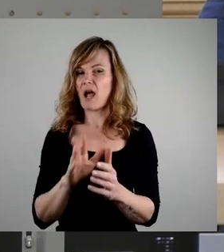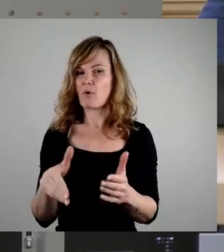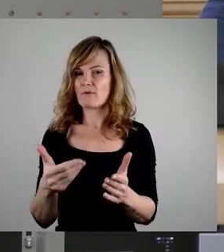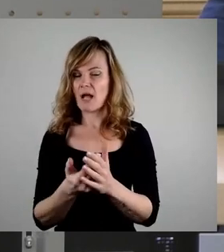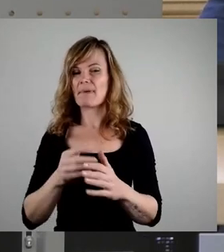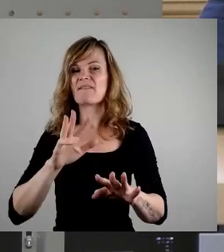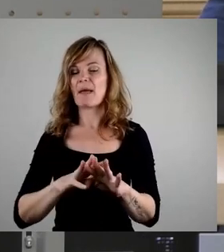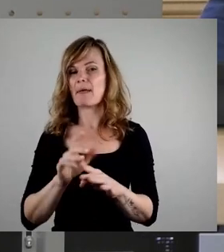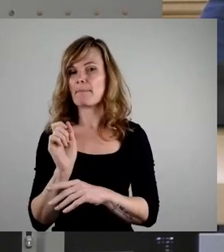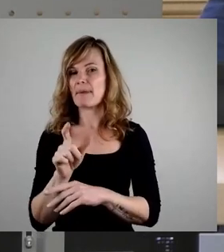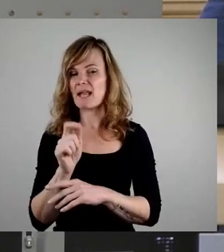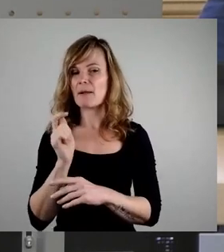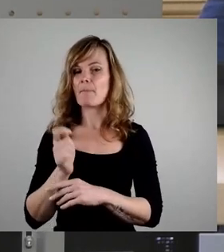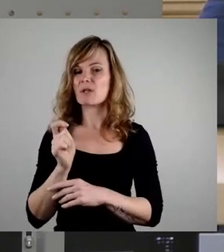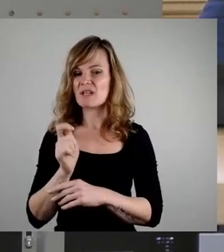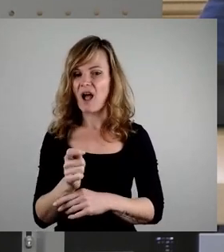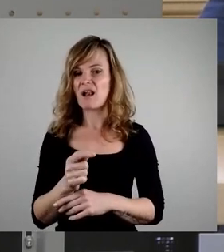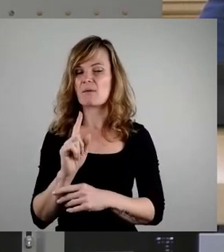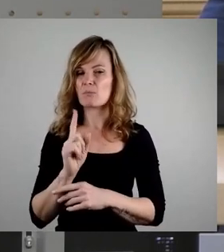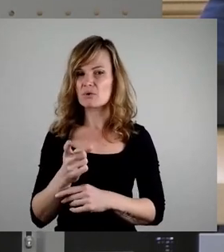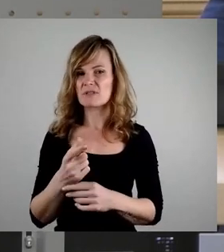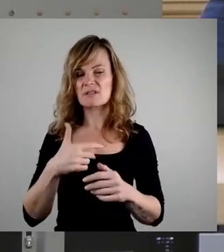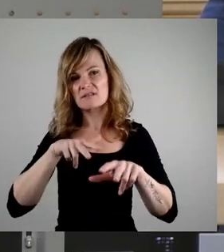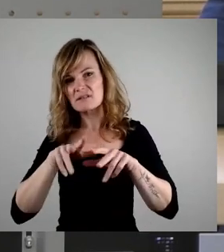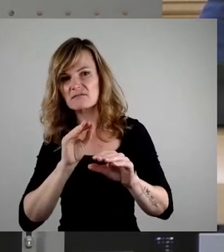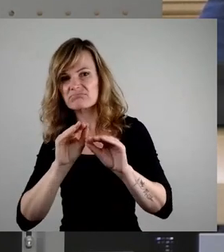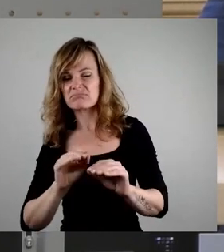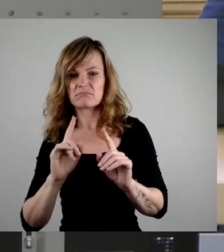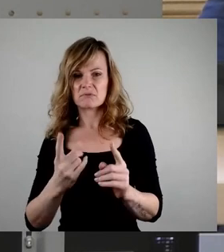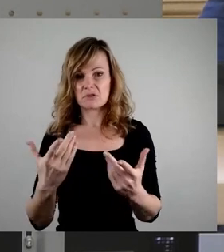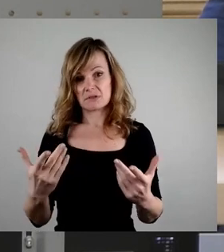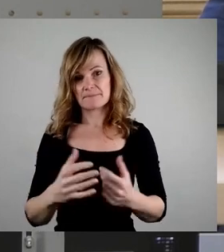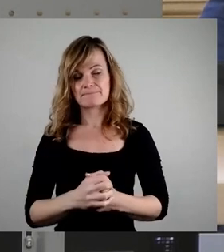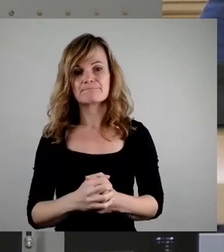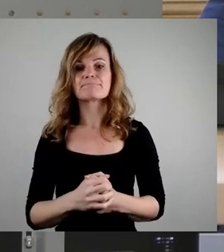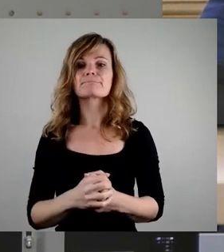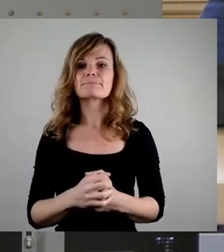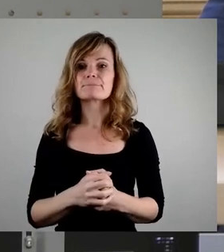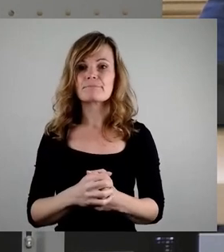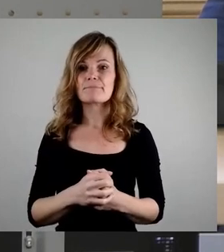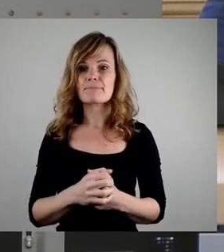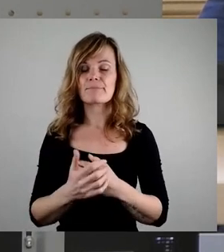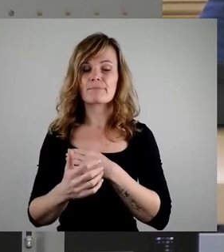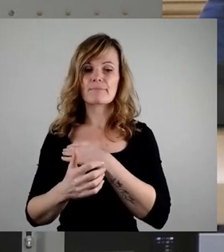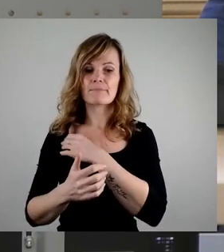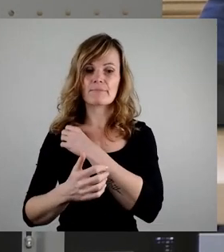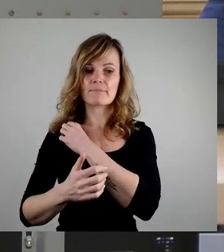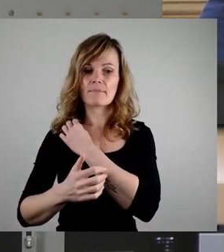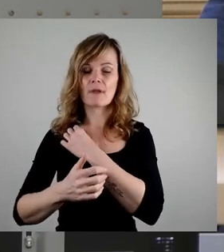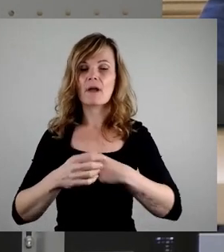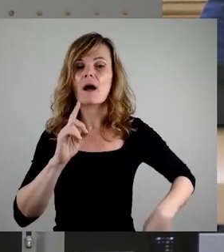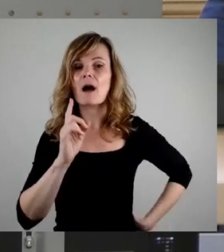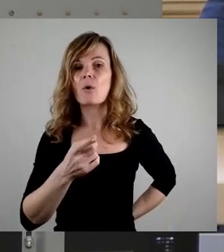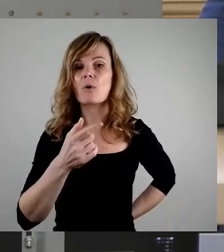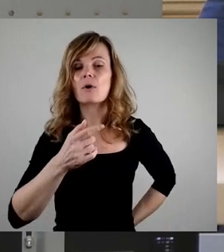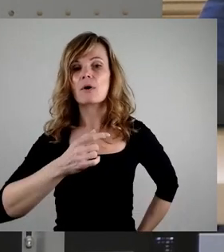zu betreiben. Ich denke, auch die im Antrag bereitstellenden Kommunen,